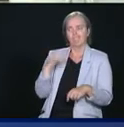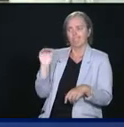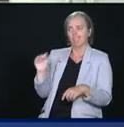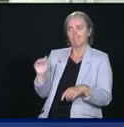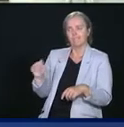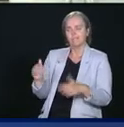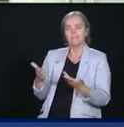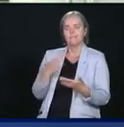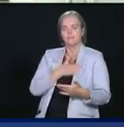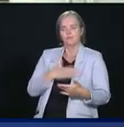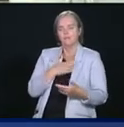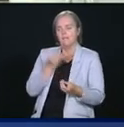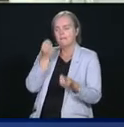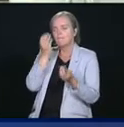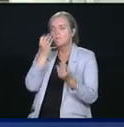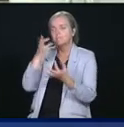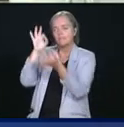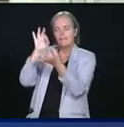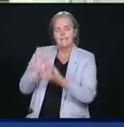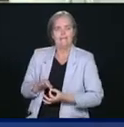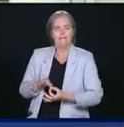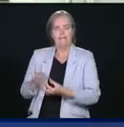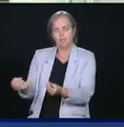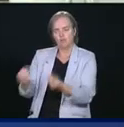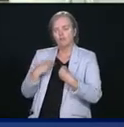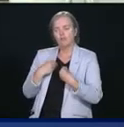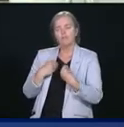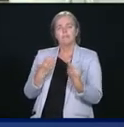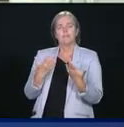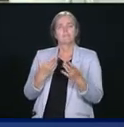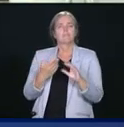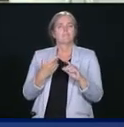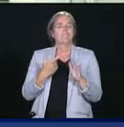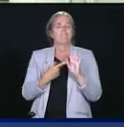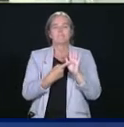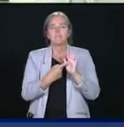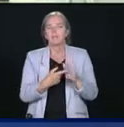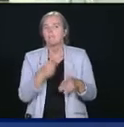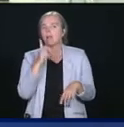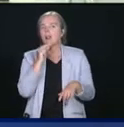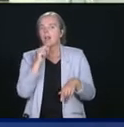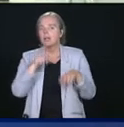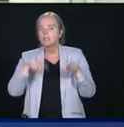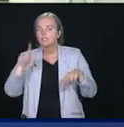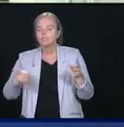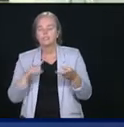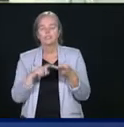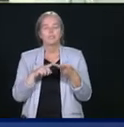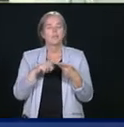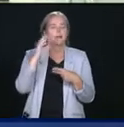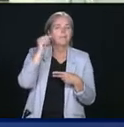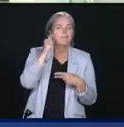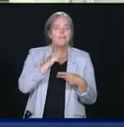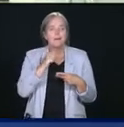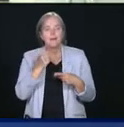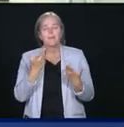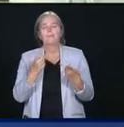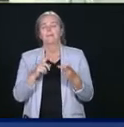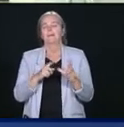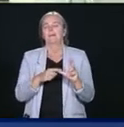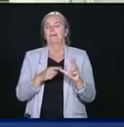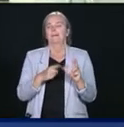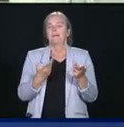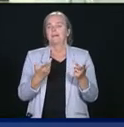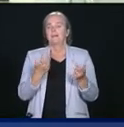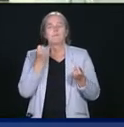entourant les données, que ce soit l'âge des gens, le genre, ou encore des